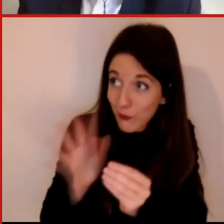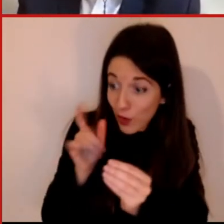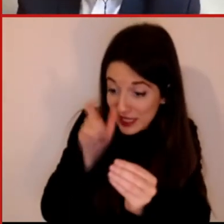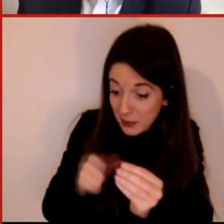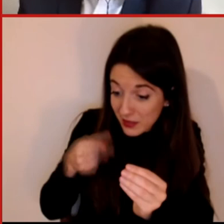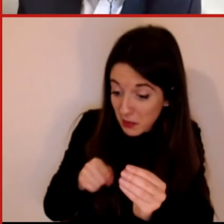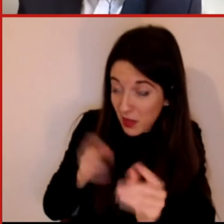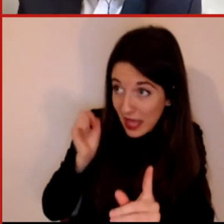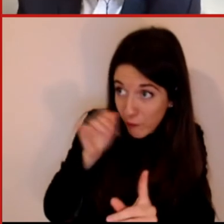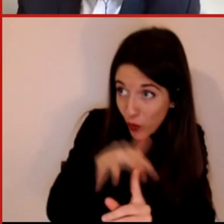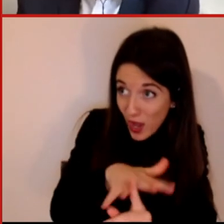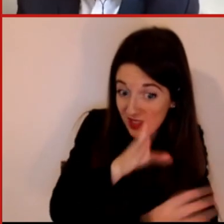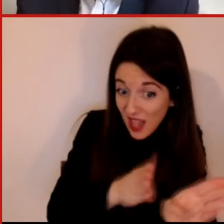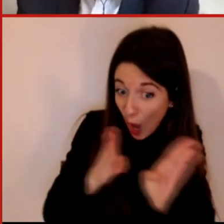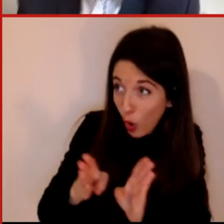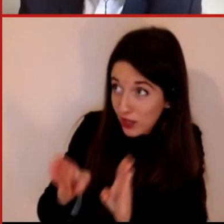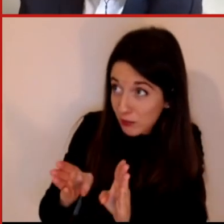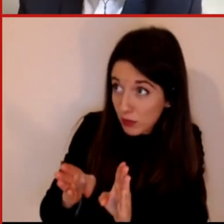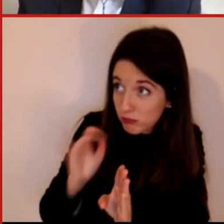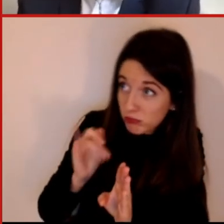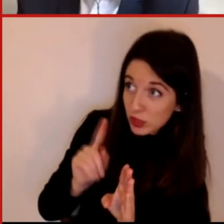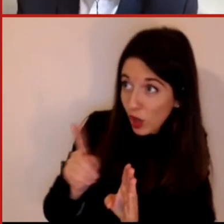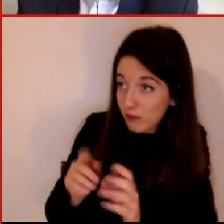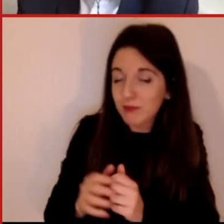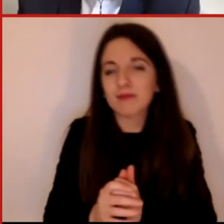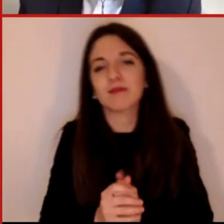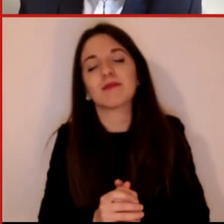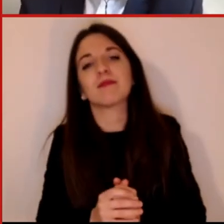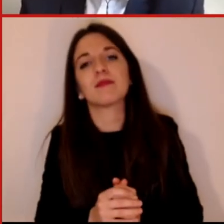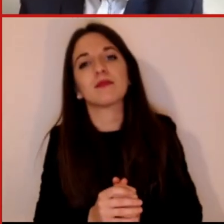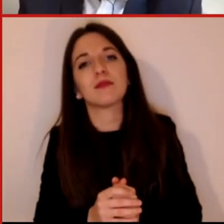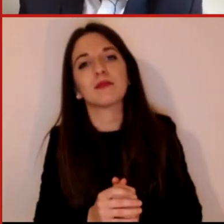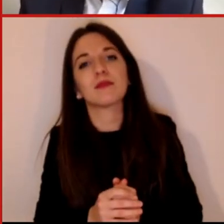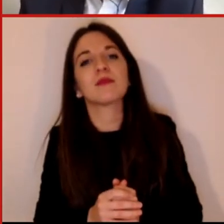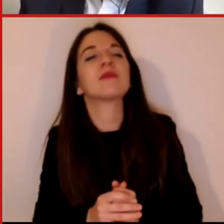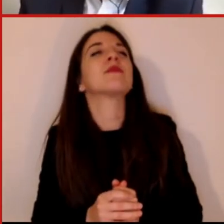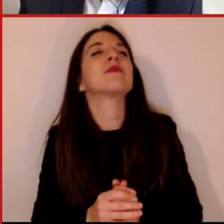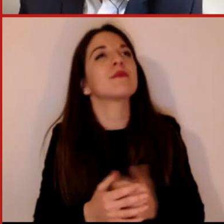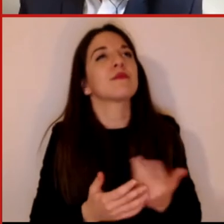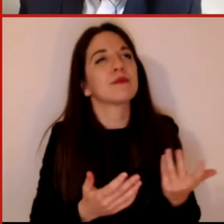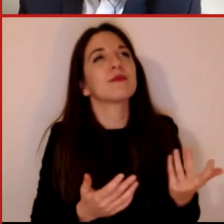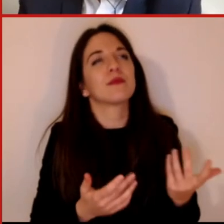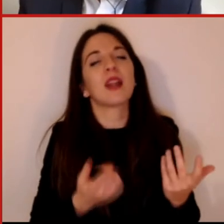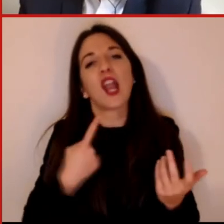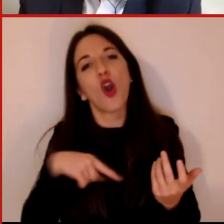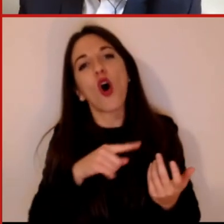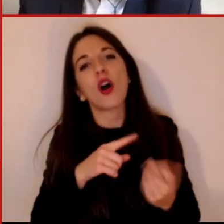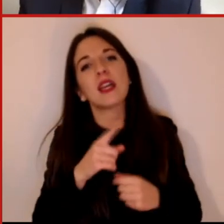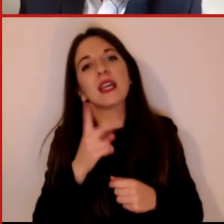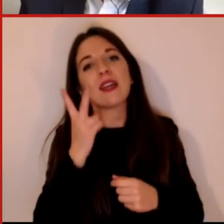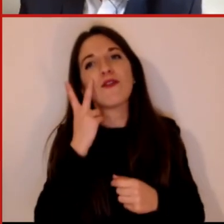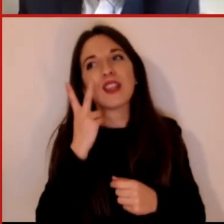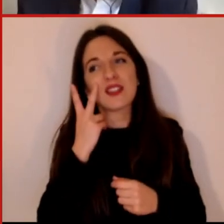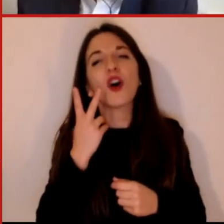domande molto molto importanti. Noi abbiamo già visto che in alcuni casi gli algoritmi purtroppo avevano dei